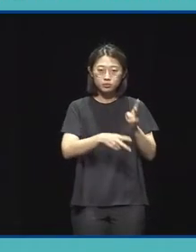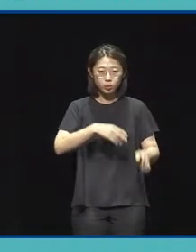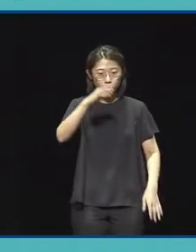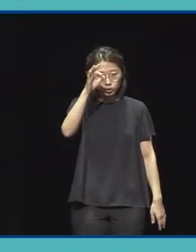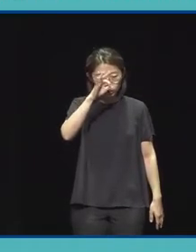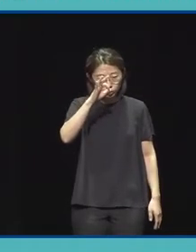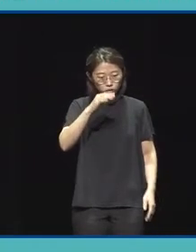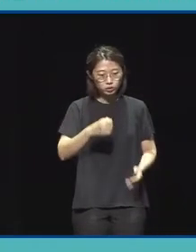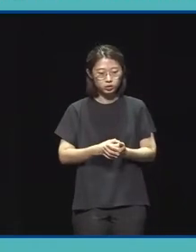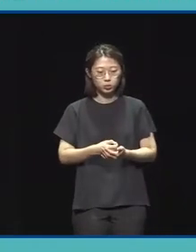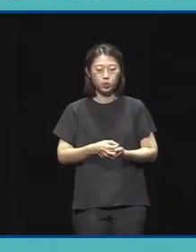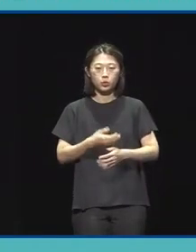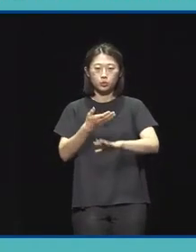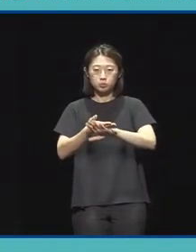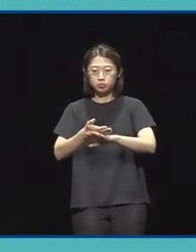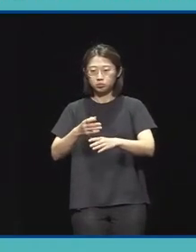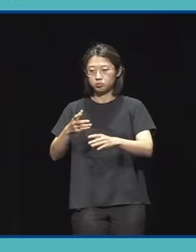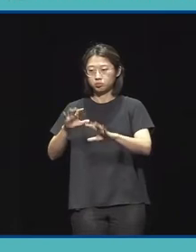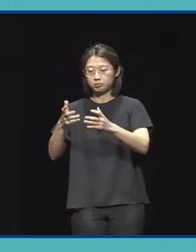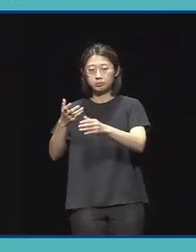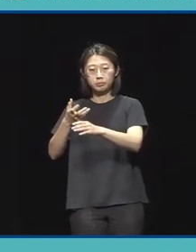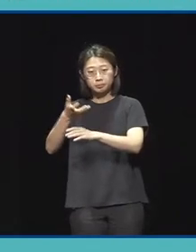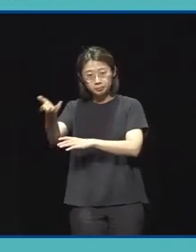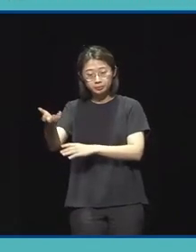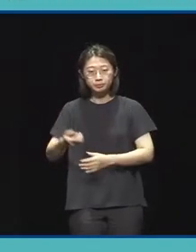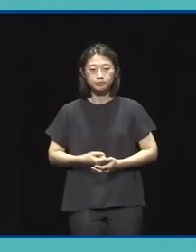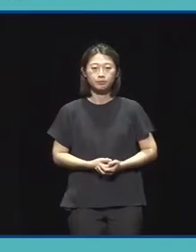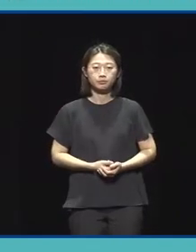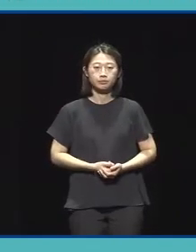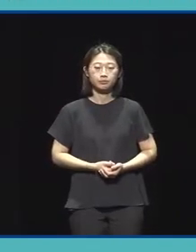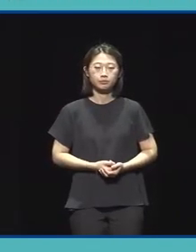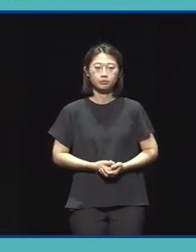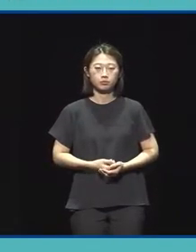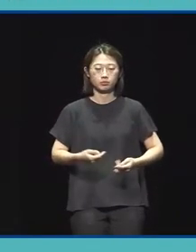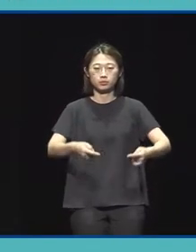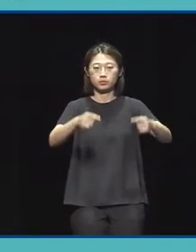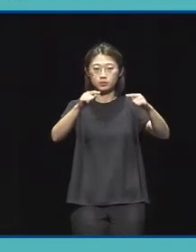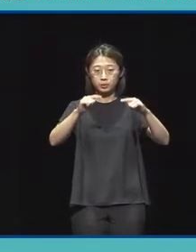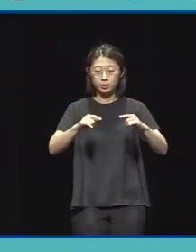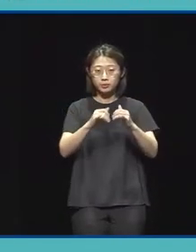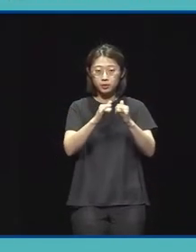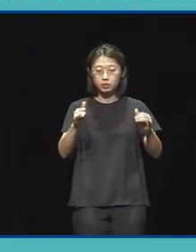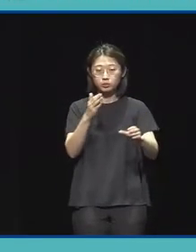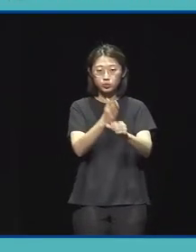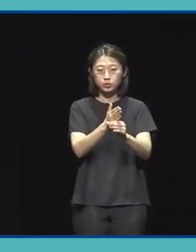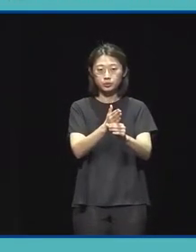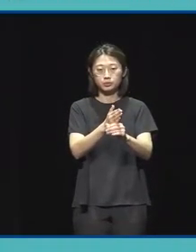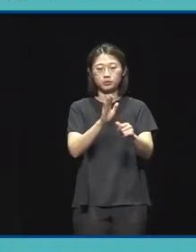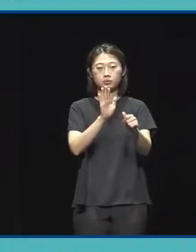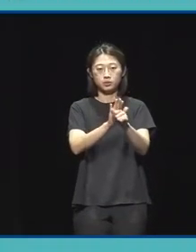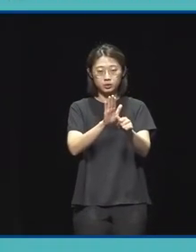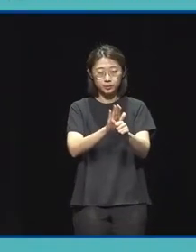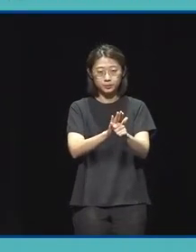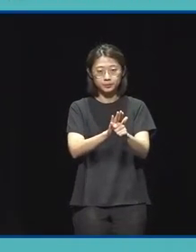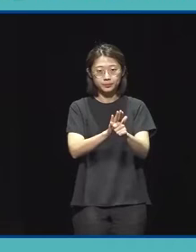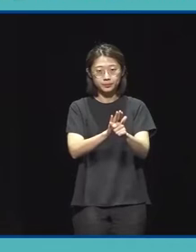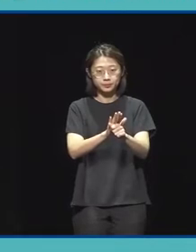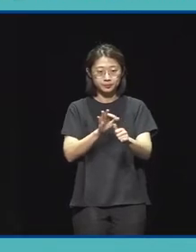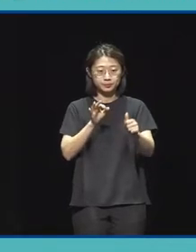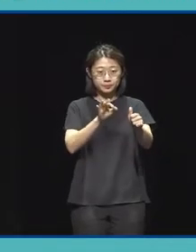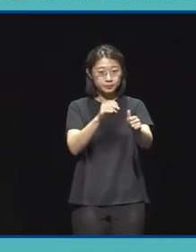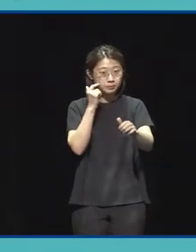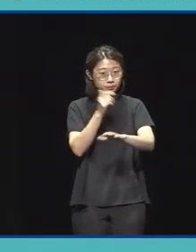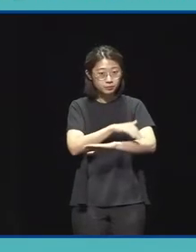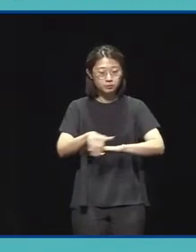비평, 국내 발표, 그리고 해외 진출. 그리고 저희가 참여 인원을 중심으로 해서 지원 규모를 구분을 했는데요.